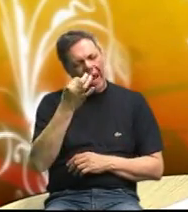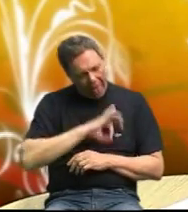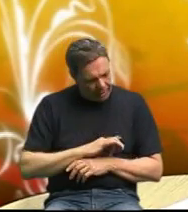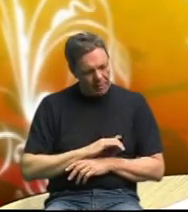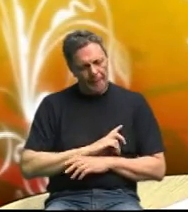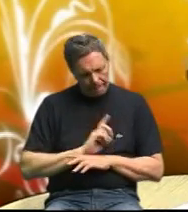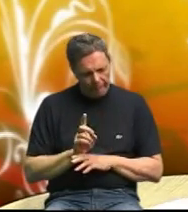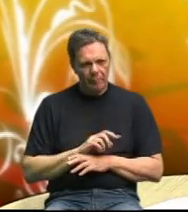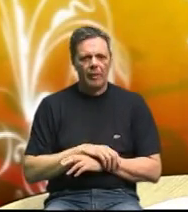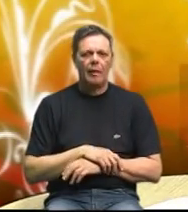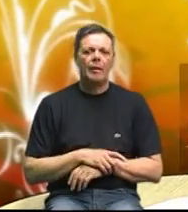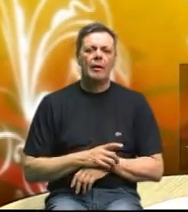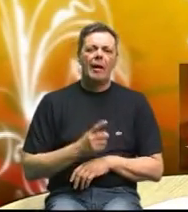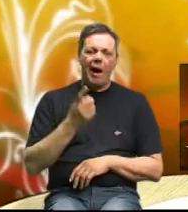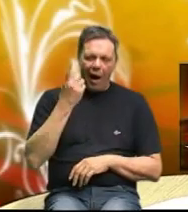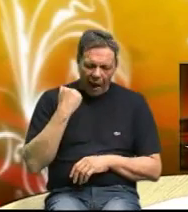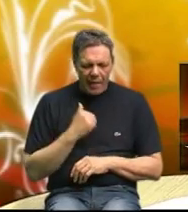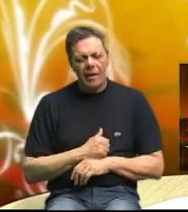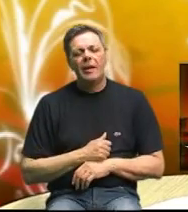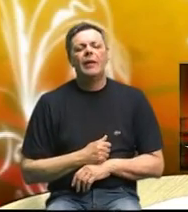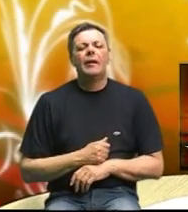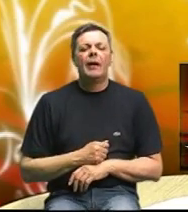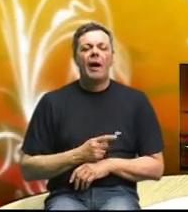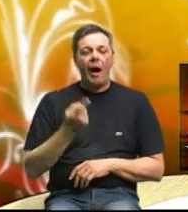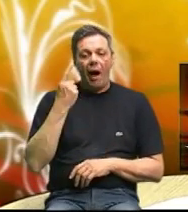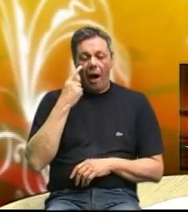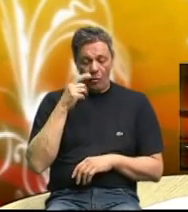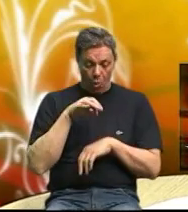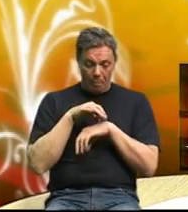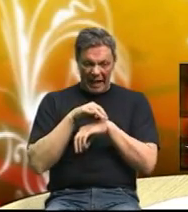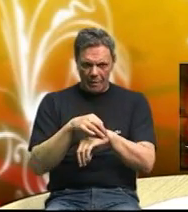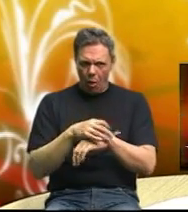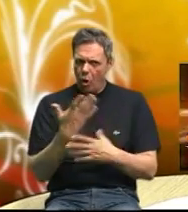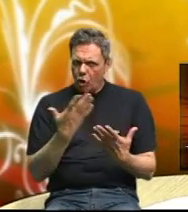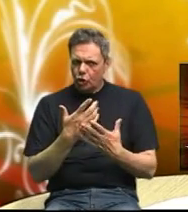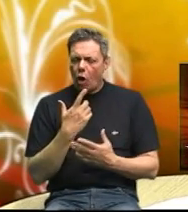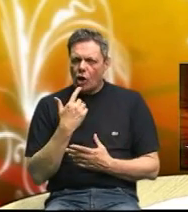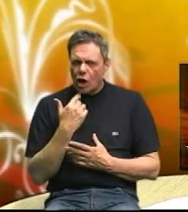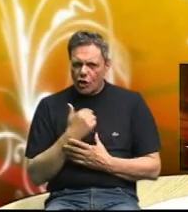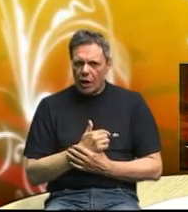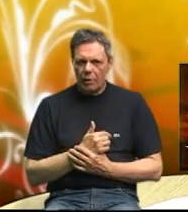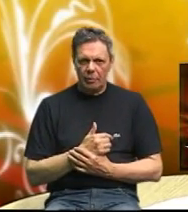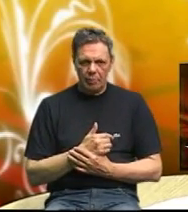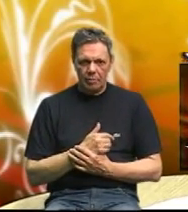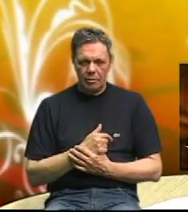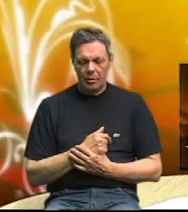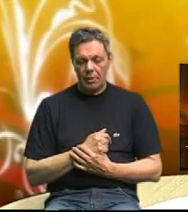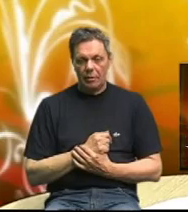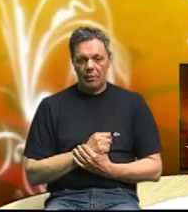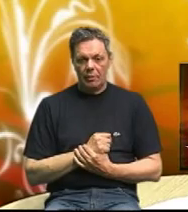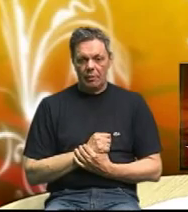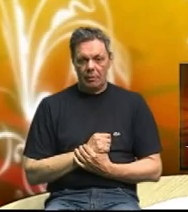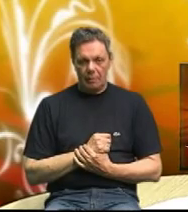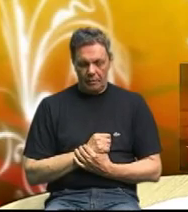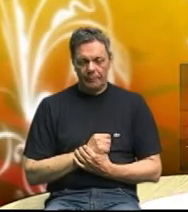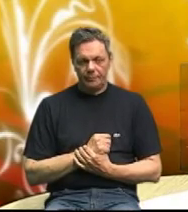ispitivanje točno da se dokaže ali ako pratimo što je šećer da uopće što je šećer i